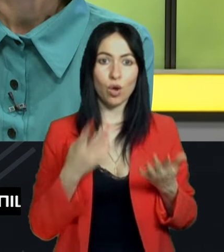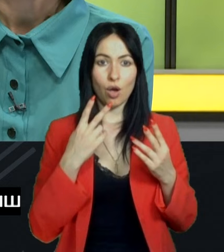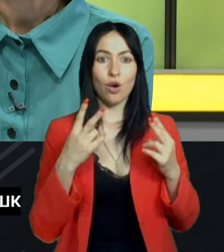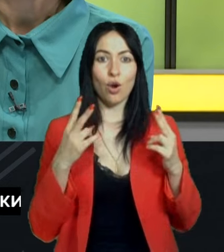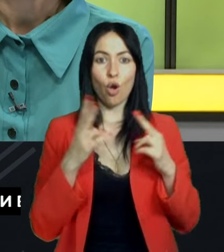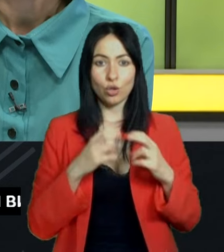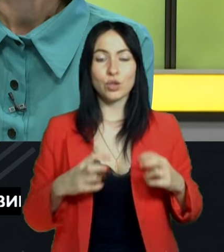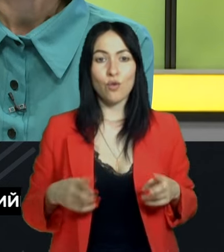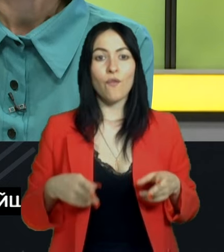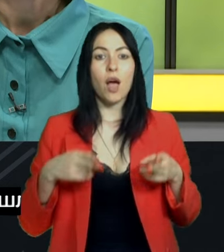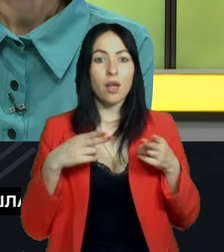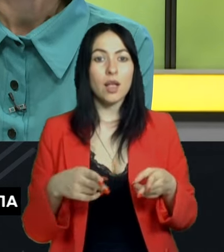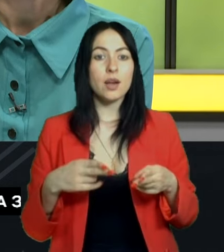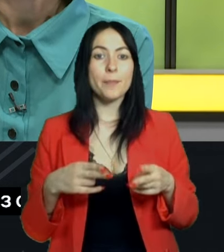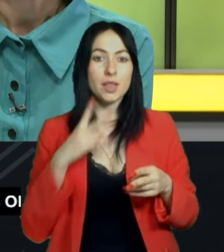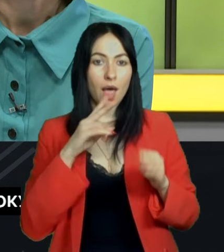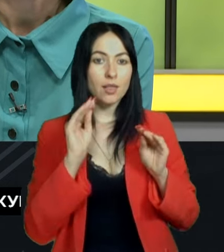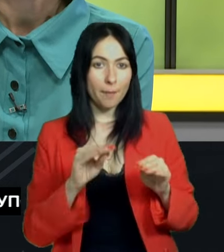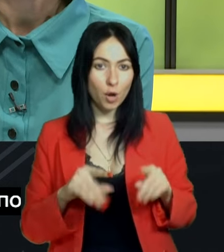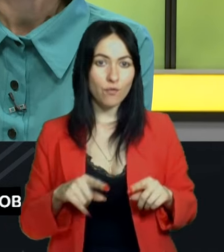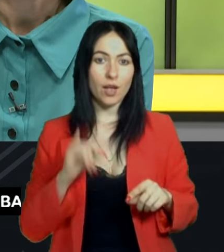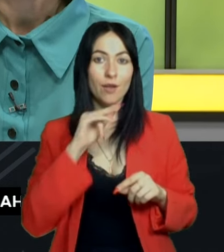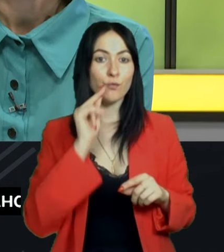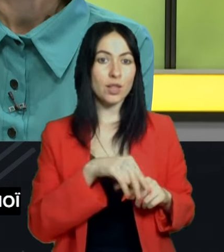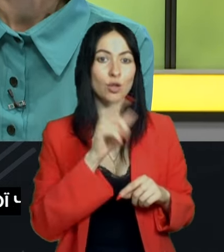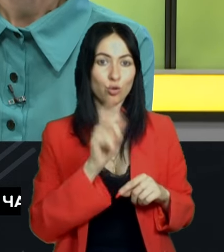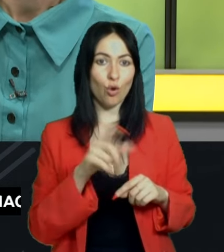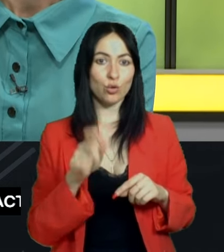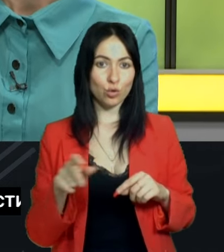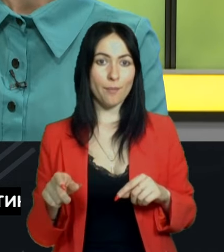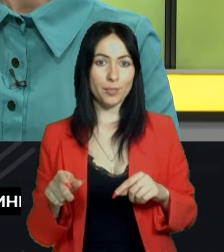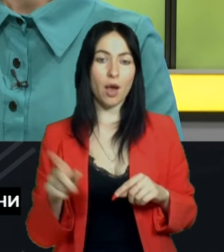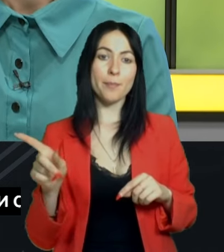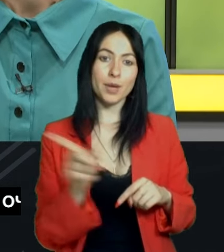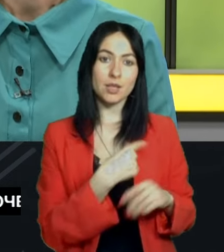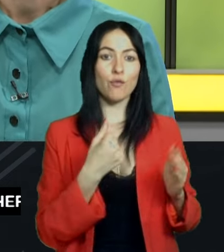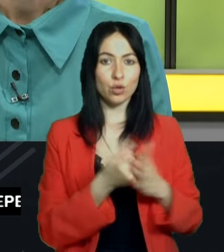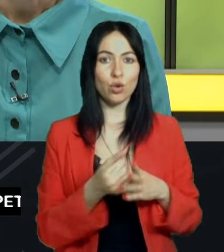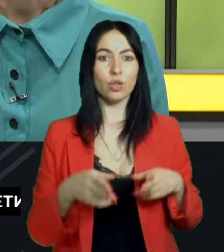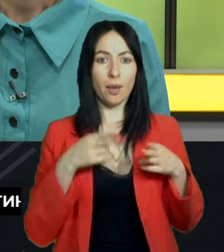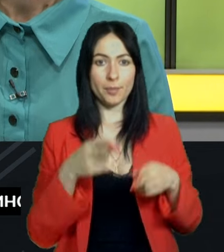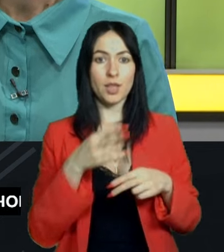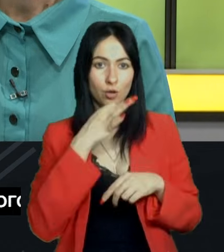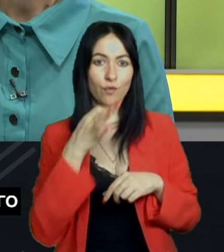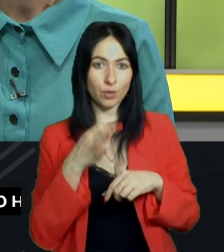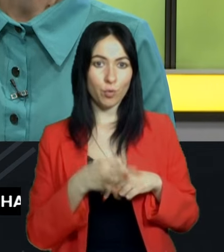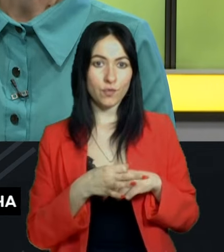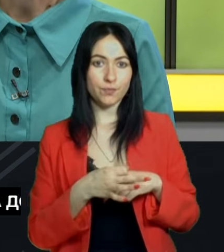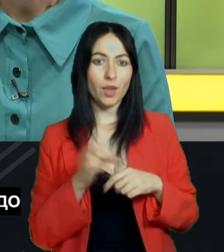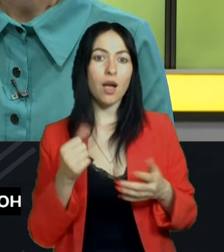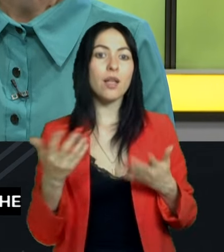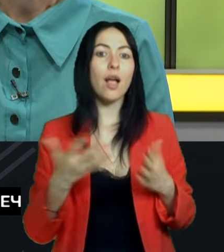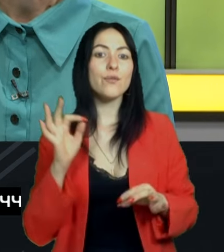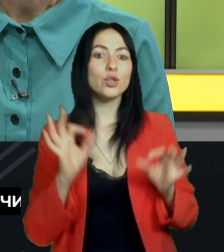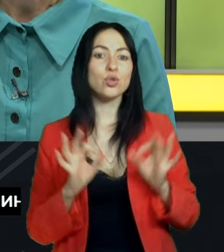кримінальні провадження, і видні особи притягували до кримінальної відповідальності. А який відсоток легального